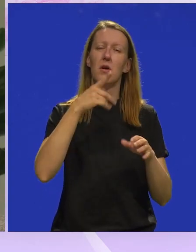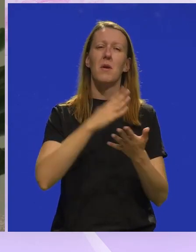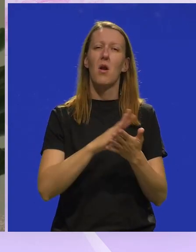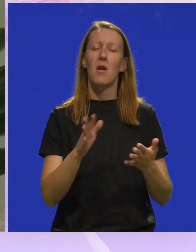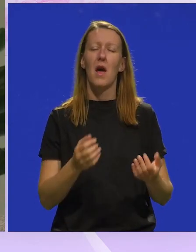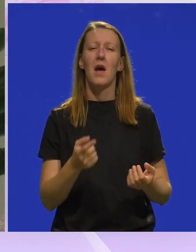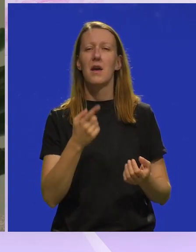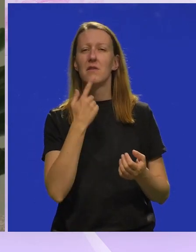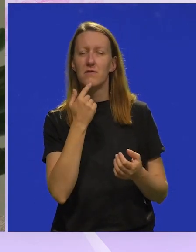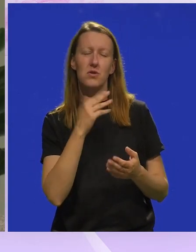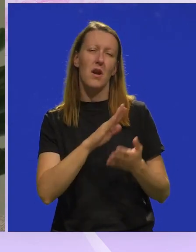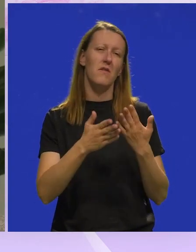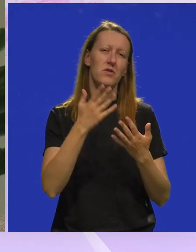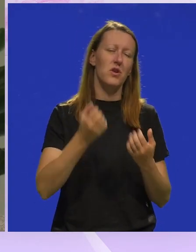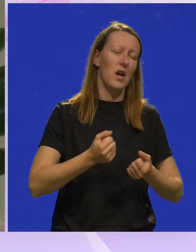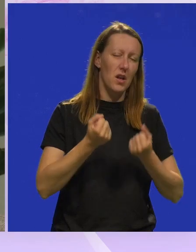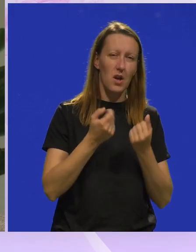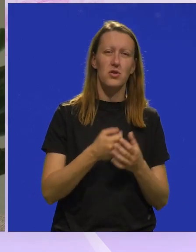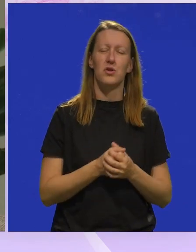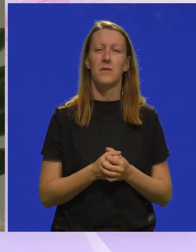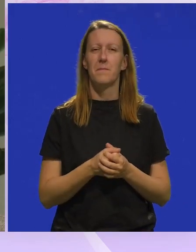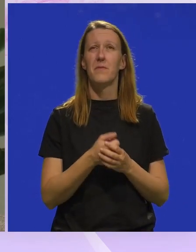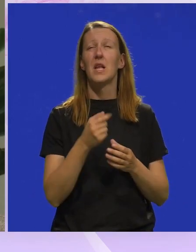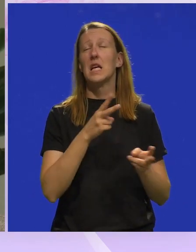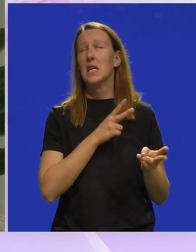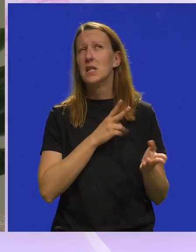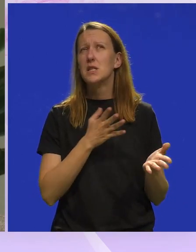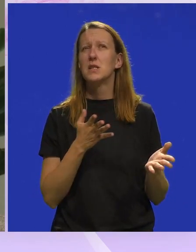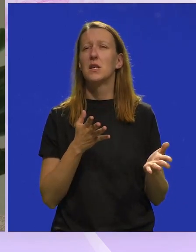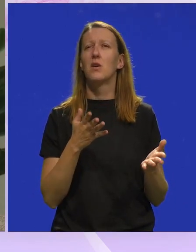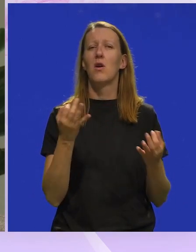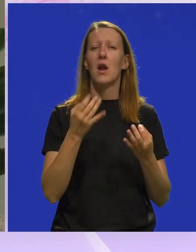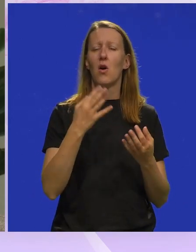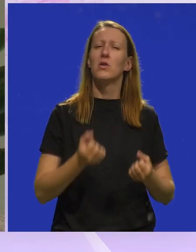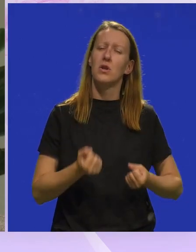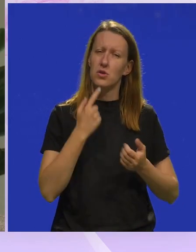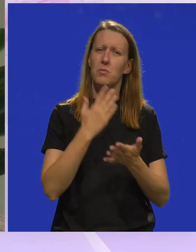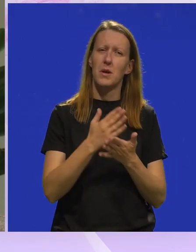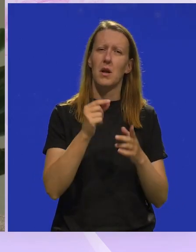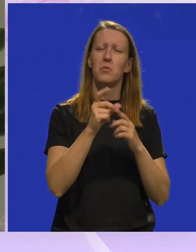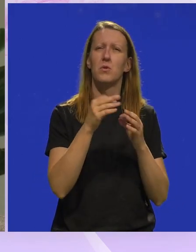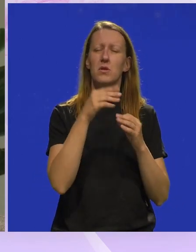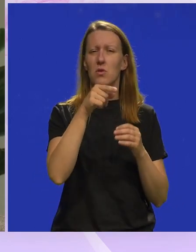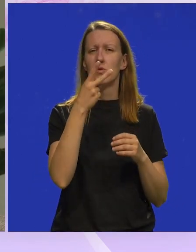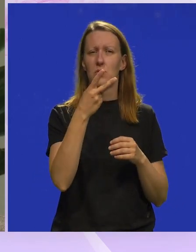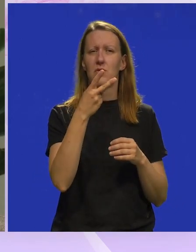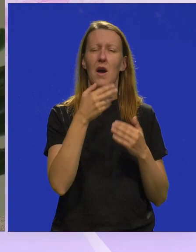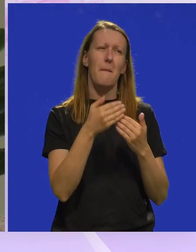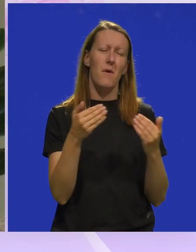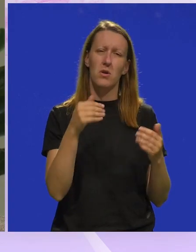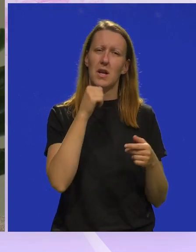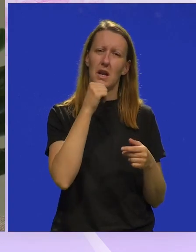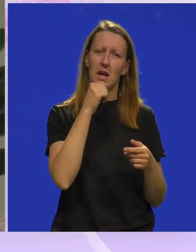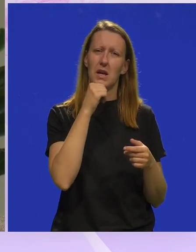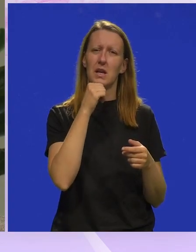što ti je bilo najdraže, a možda što najdraže? Pa, iskreno, neke od težih su mi bile punice i to su te dvije, moderna